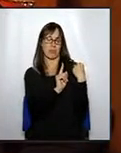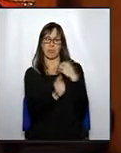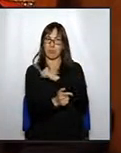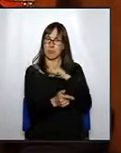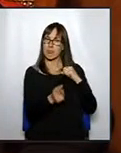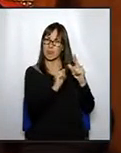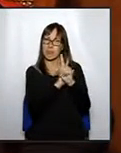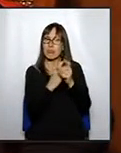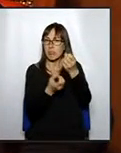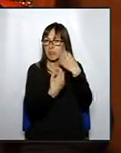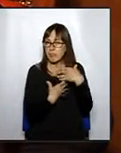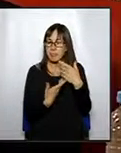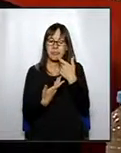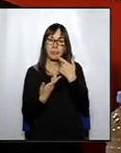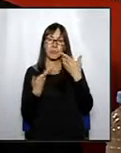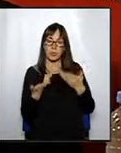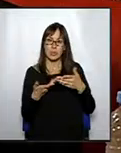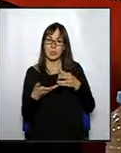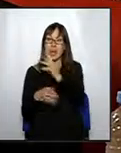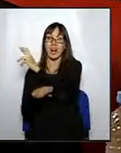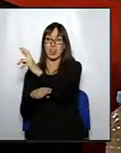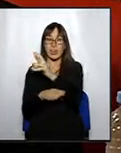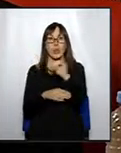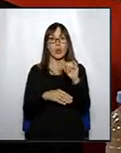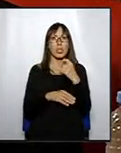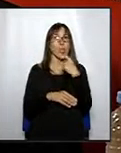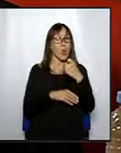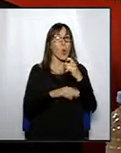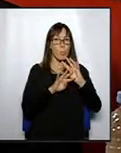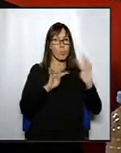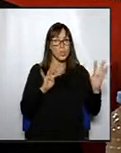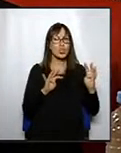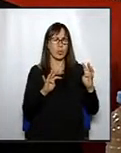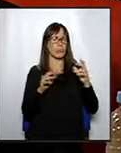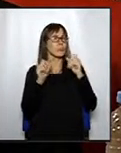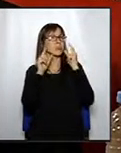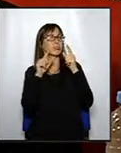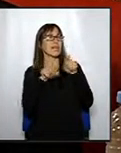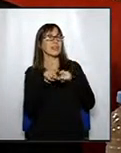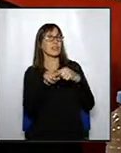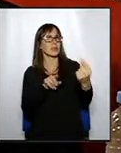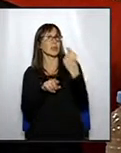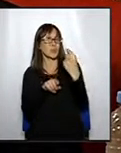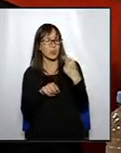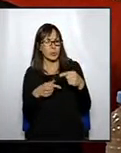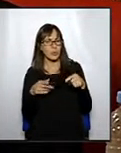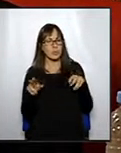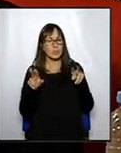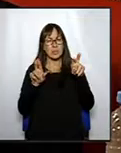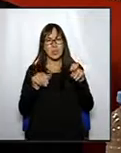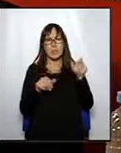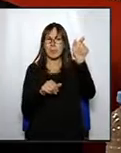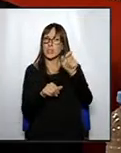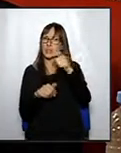que tant els regidors de l'equip de govern com els de l'oposició també han rebut crítiques per la implantació d'aquest model. Estic convençut també